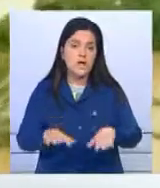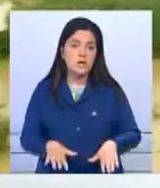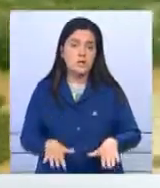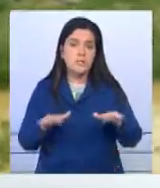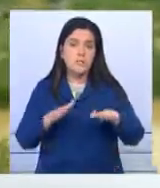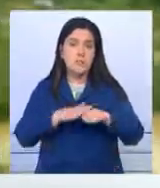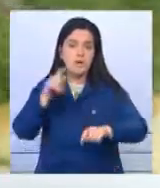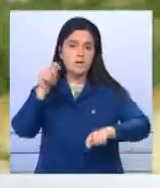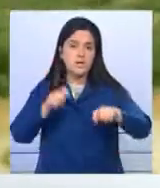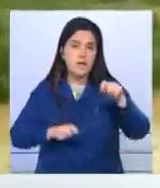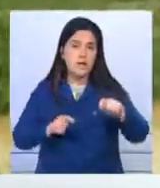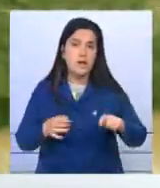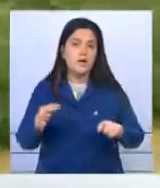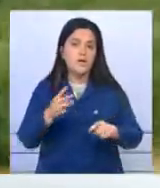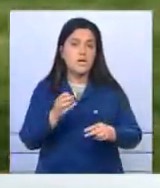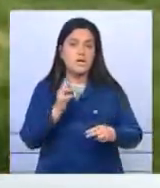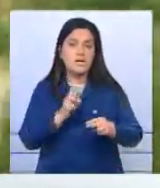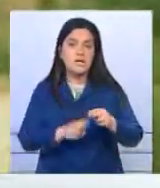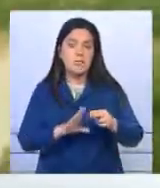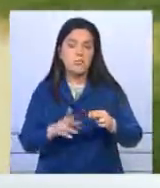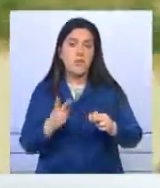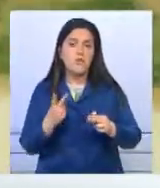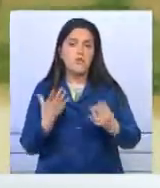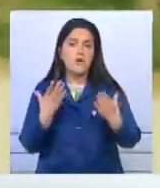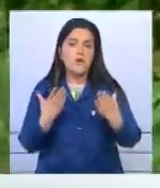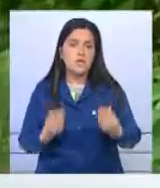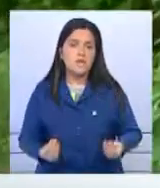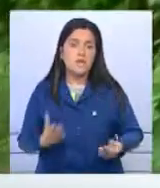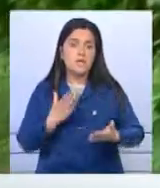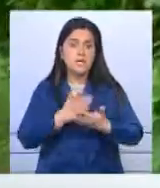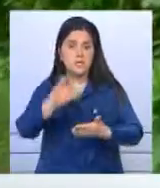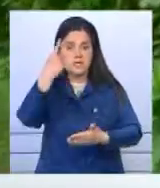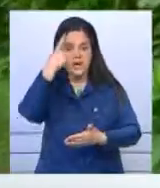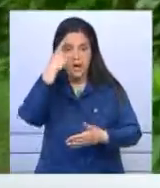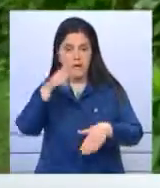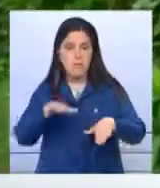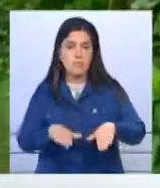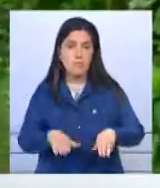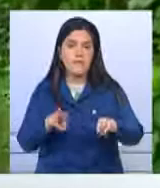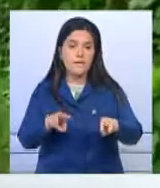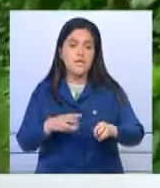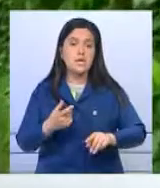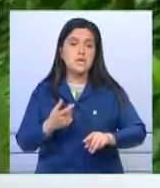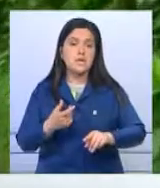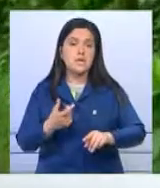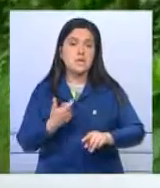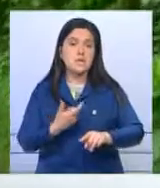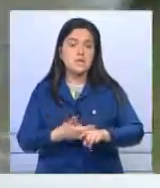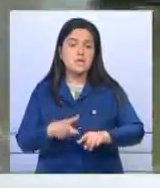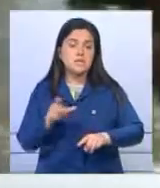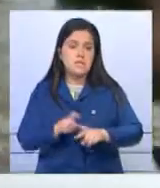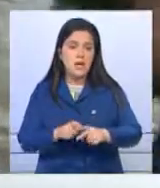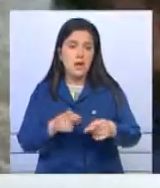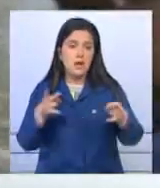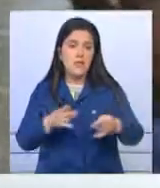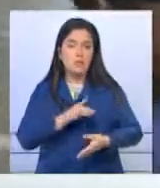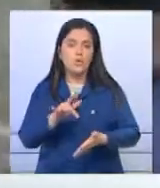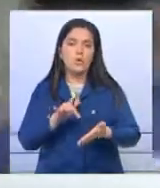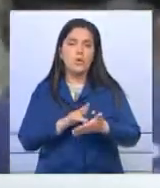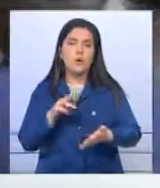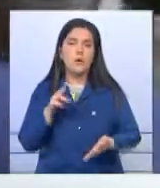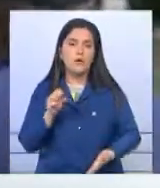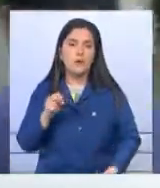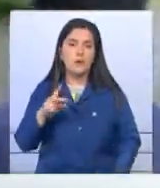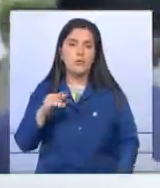затоплены. Проливные дожди на острове не прекращаются уже второй день. Как сообщают местные власти, сильнее всего пострадал